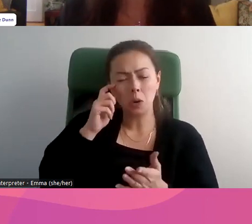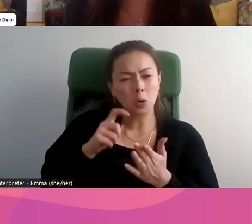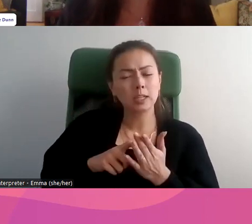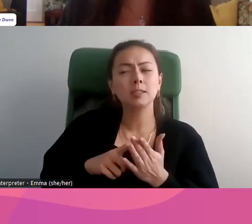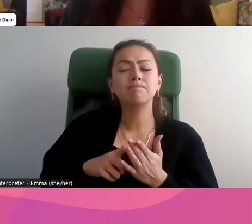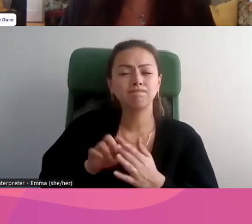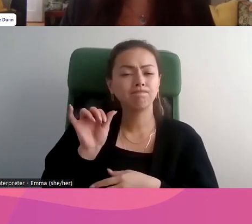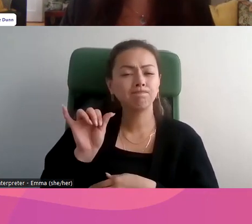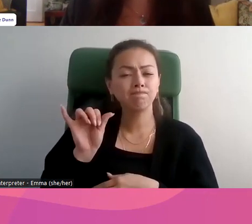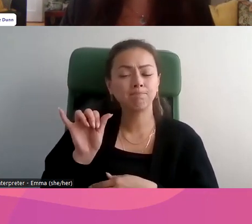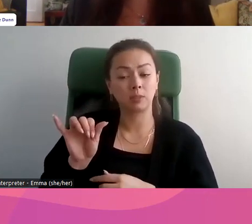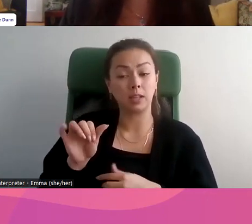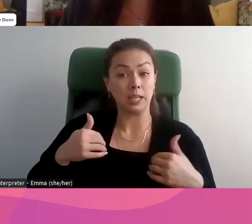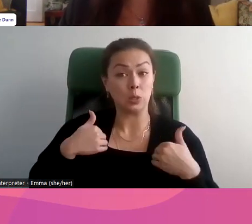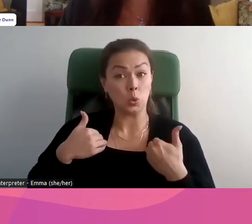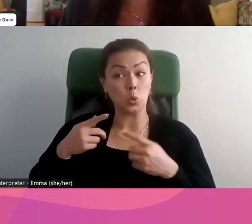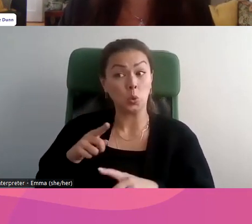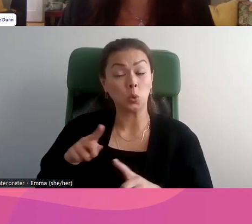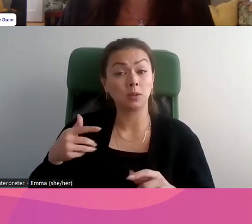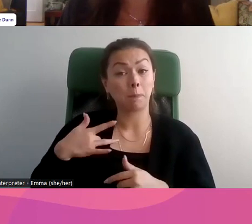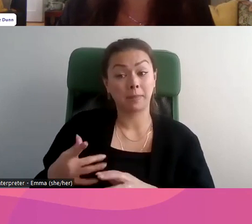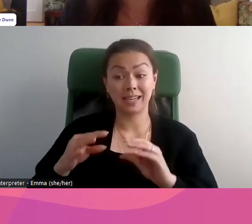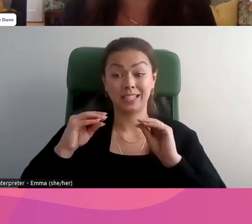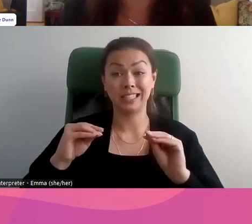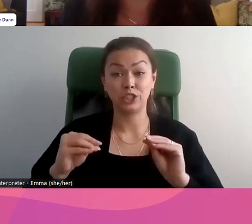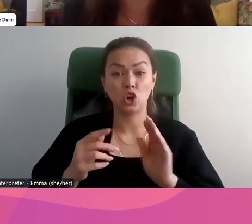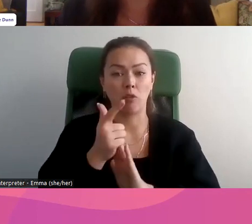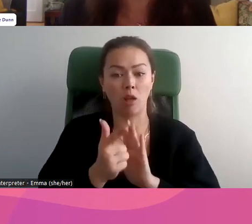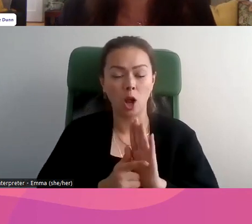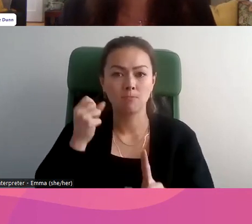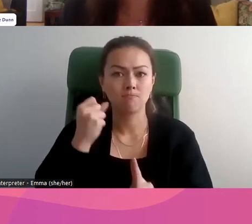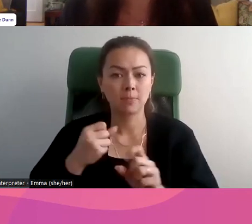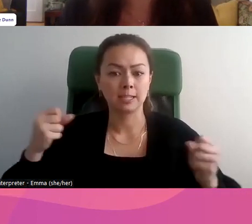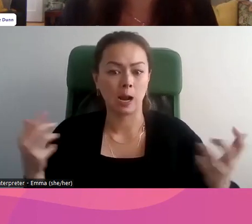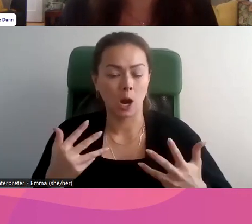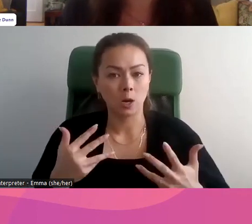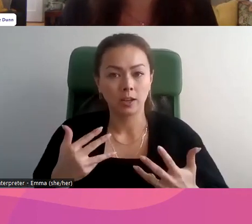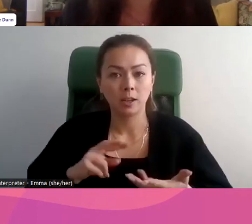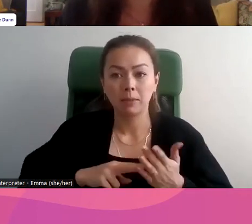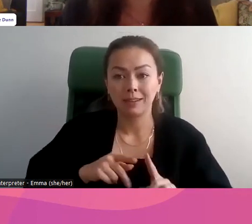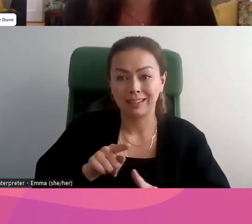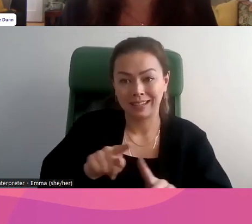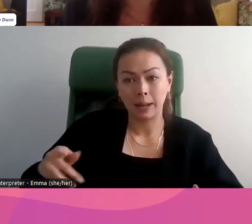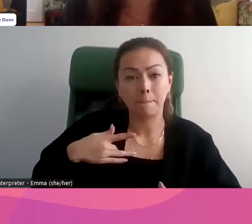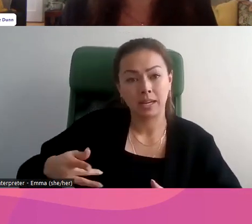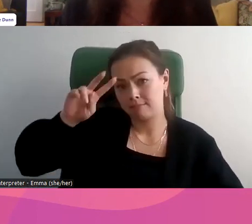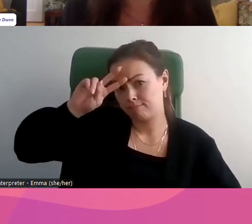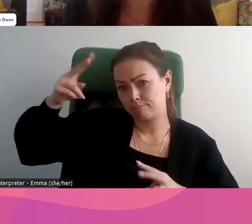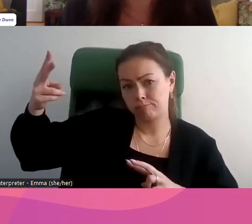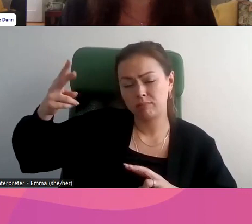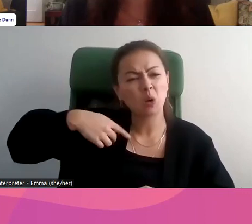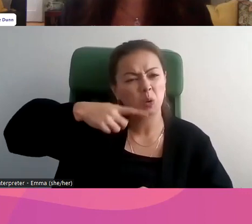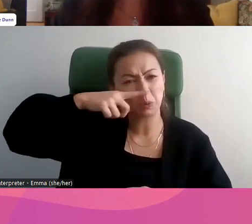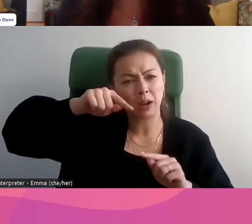Les jeunes ont un discours alarmiste sur la loi. Il y a beaucoup de mésinformations